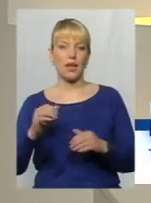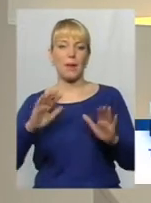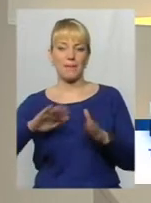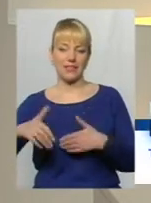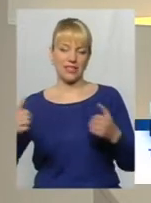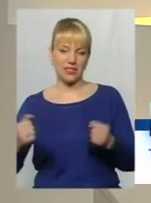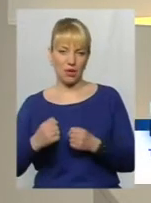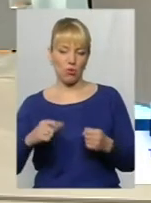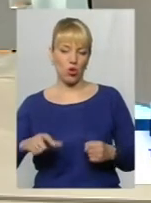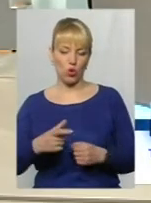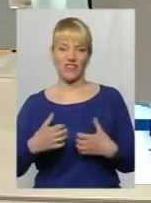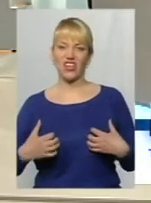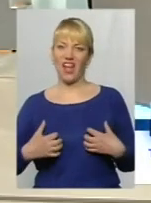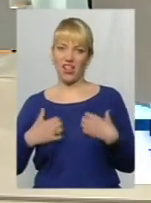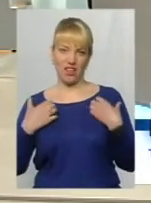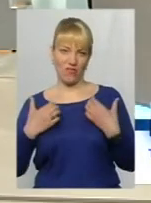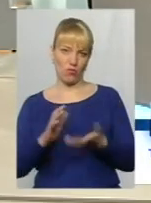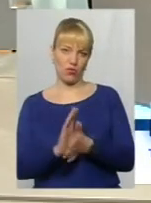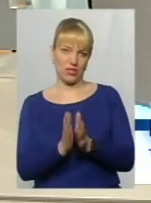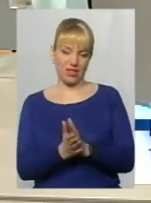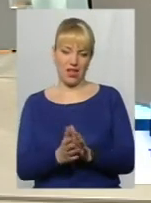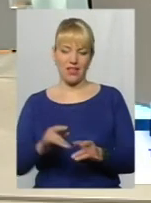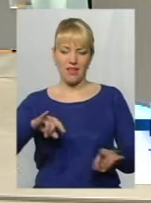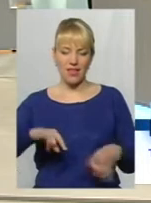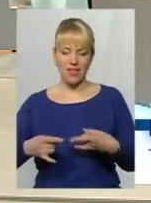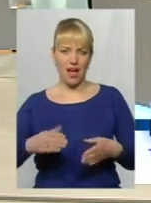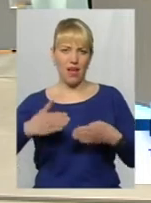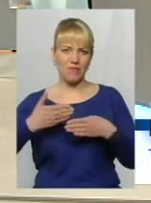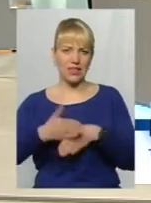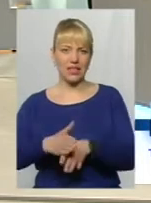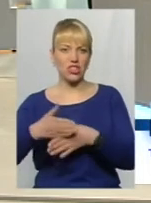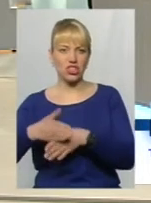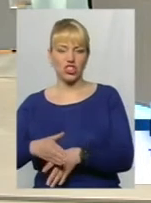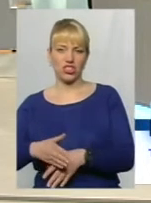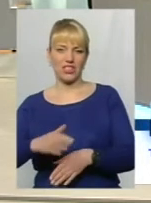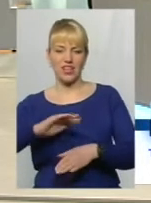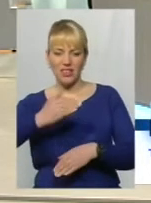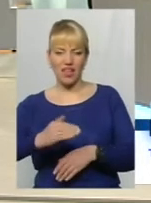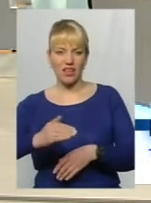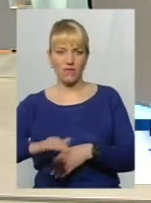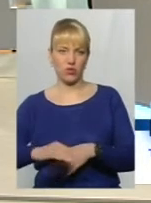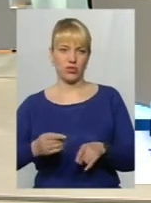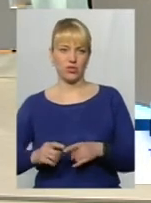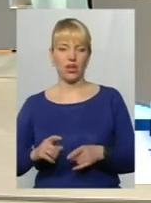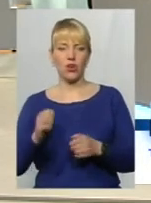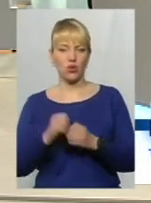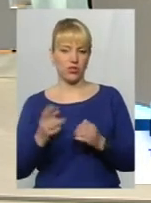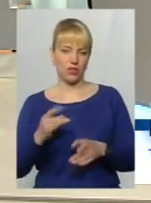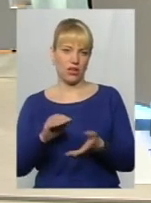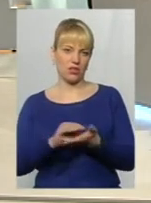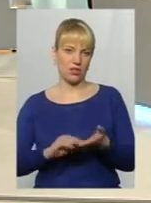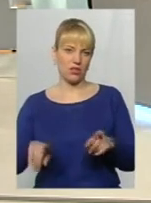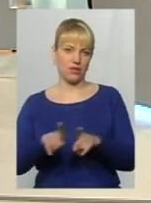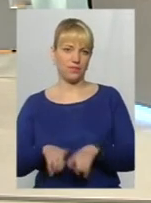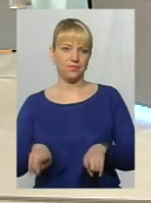стані. Ями, тріщини, нерівності. І кожен рік ми спостерігаємо одну і ту саму картину. Ну, я хочу сказати, що